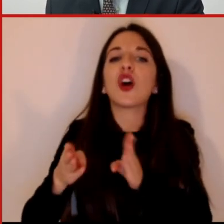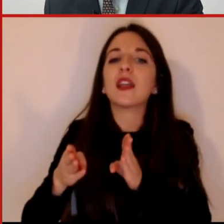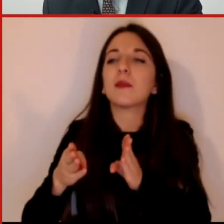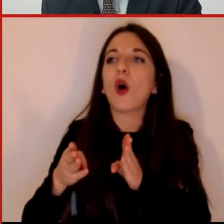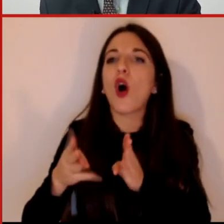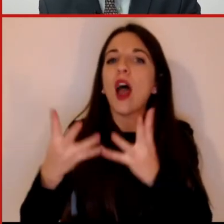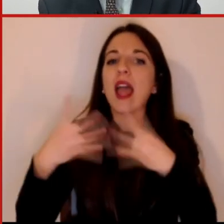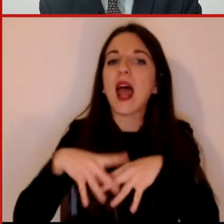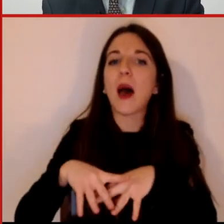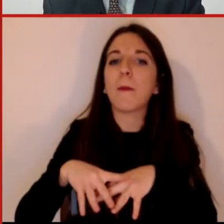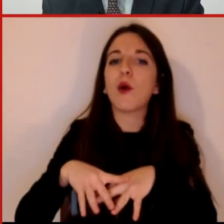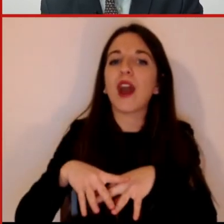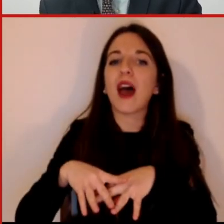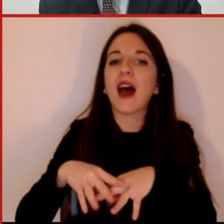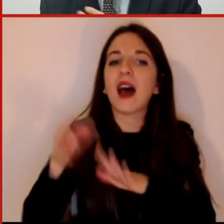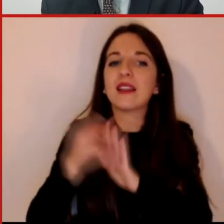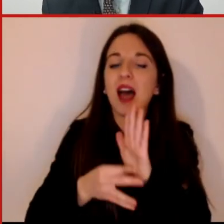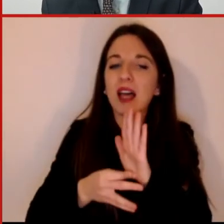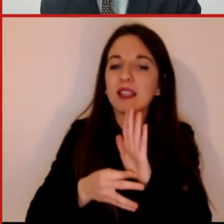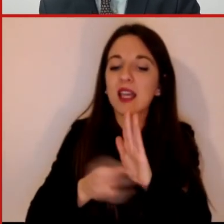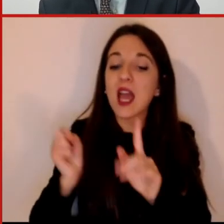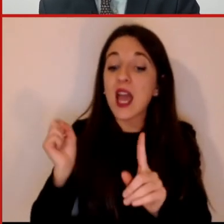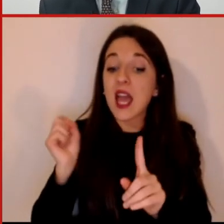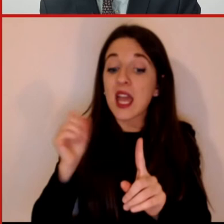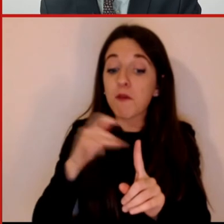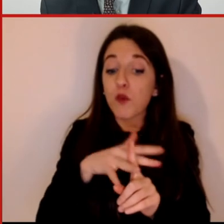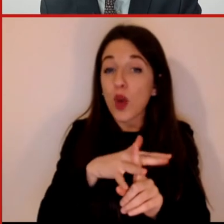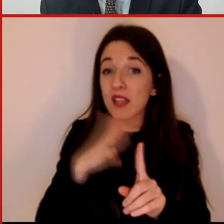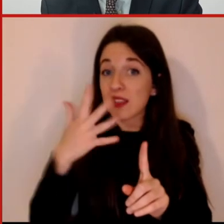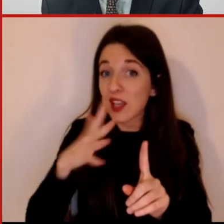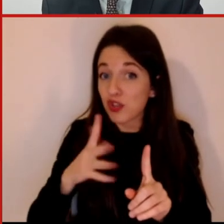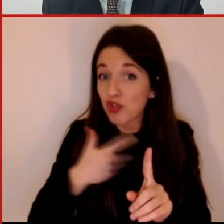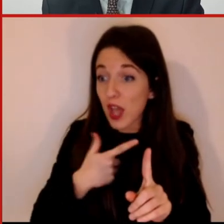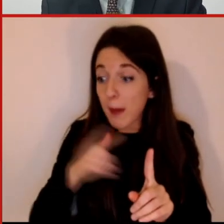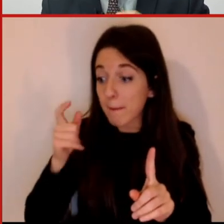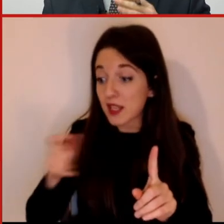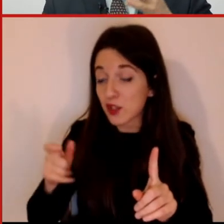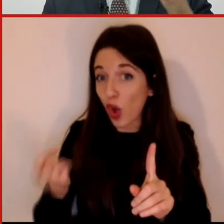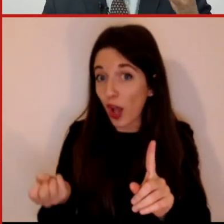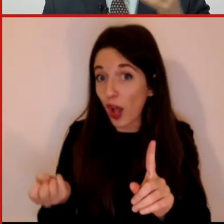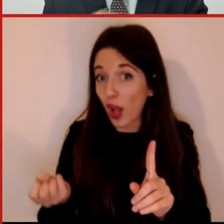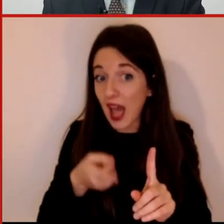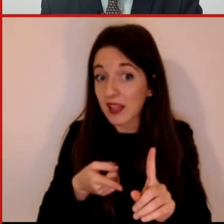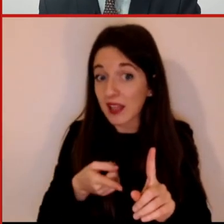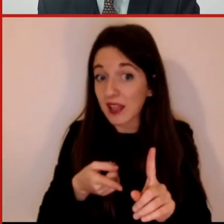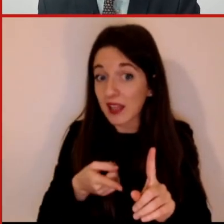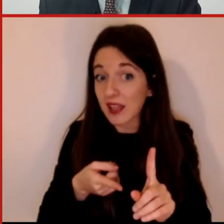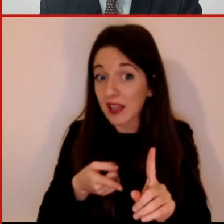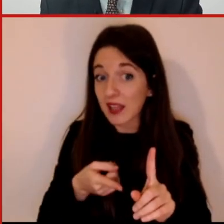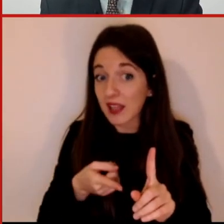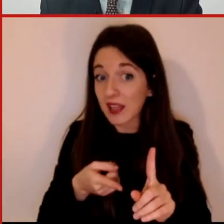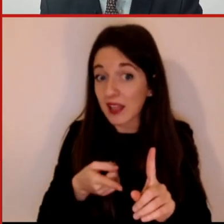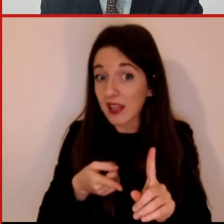'interpretazione dei dati di chi lo crea, come è possibile un po' ottenere il massimo del risultato con il minimo del rischio? Diciamo che abbiamo ricevuto